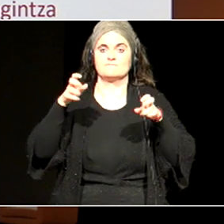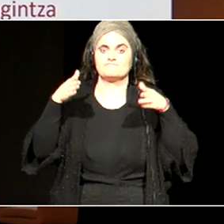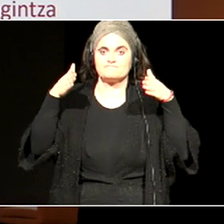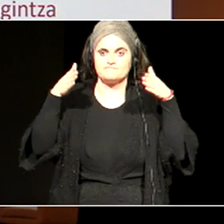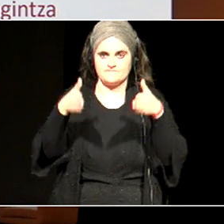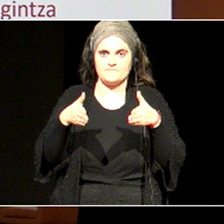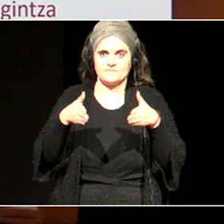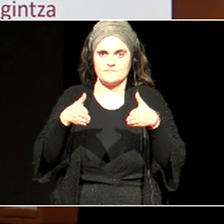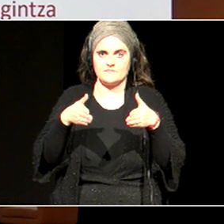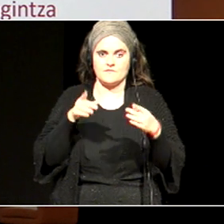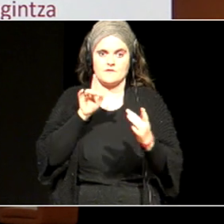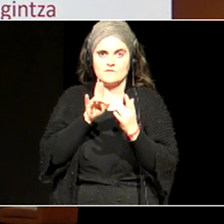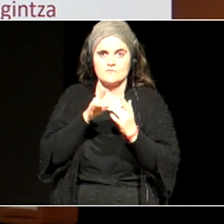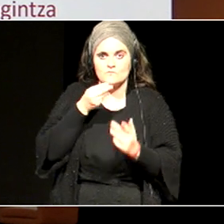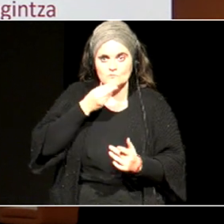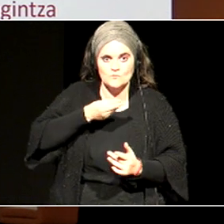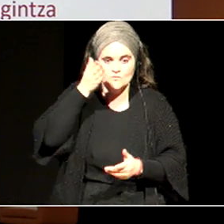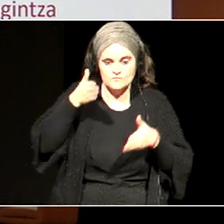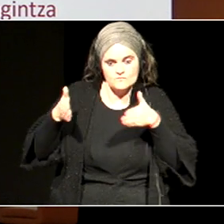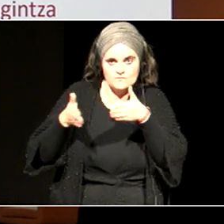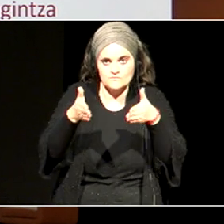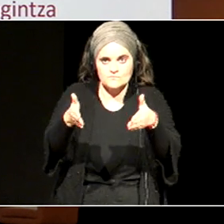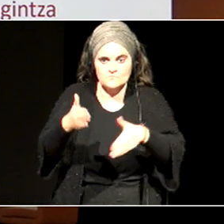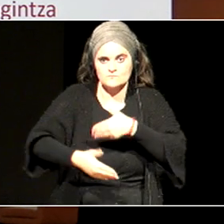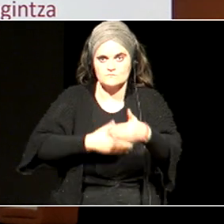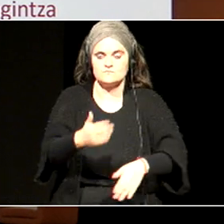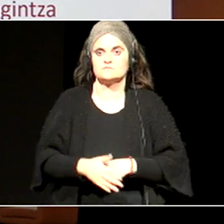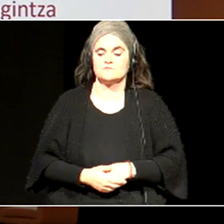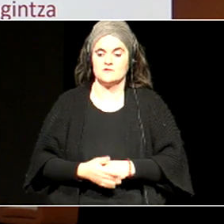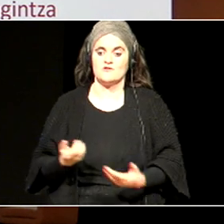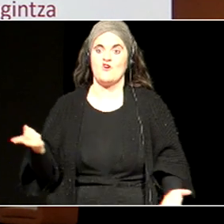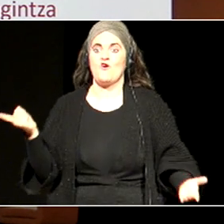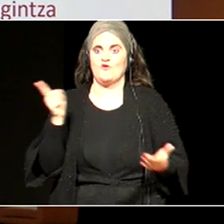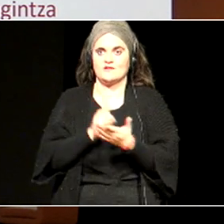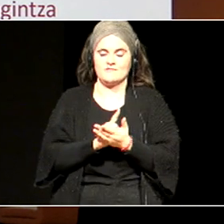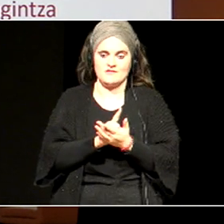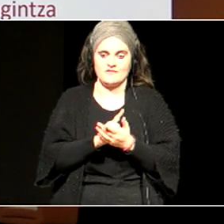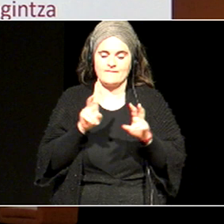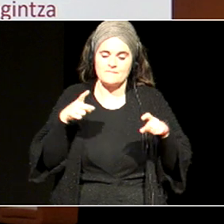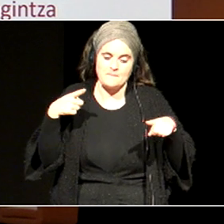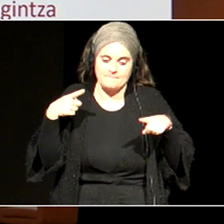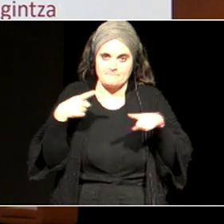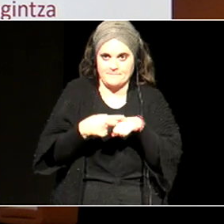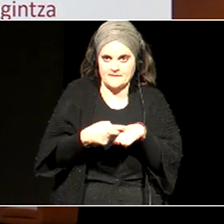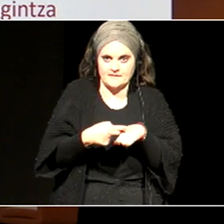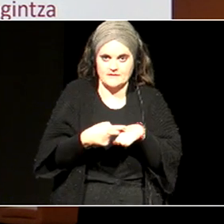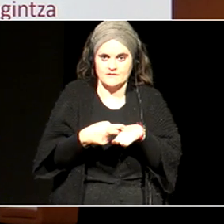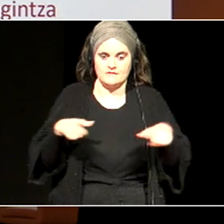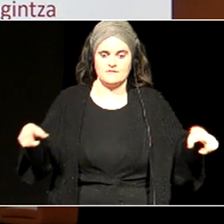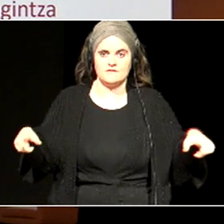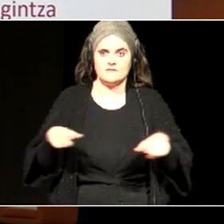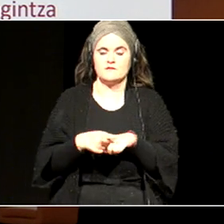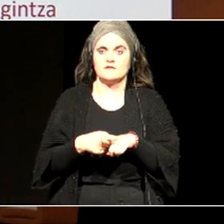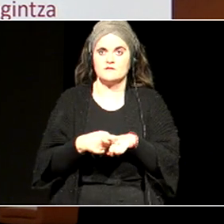tratu honaren bidean, eta berriro bueltatuta interkonexio horretara, zerreza nik ez, bizikazi